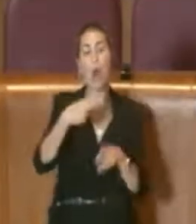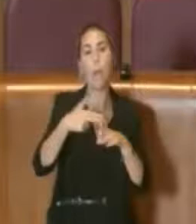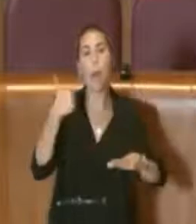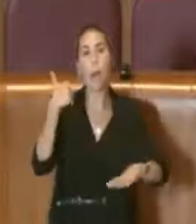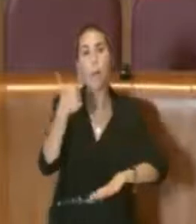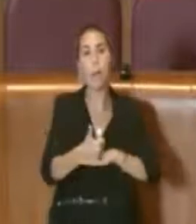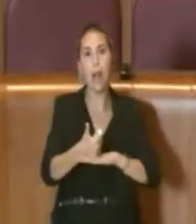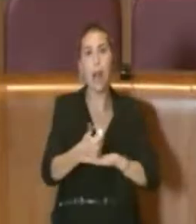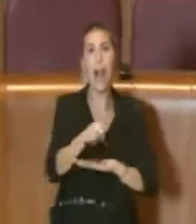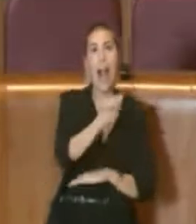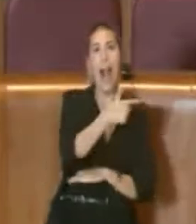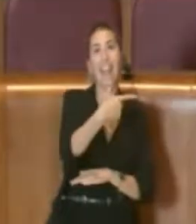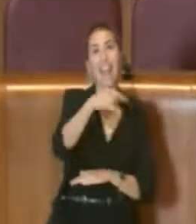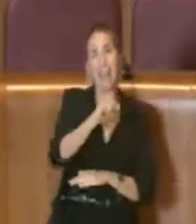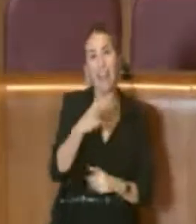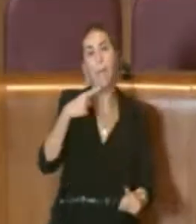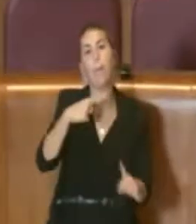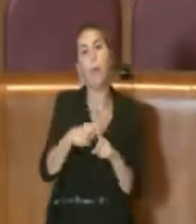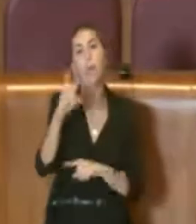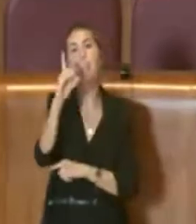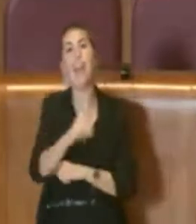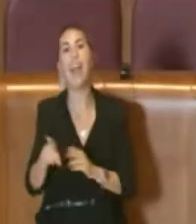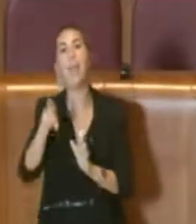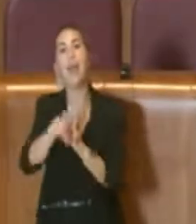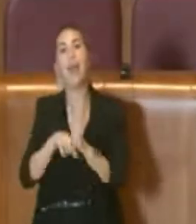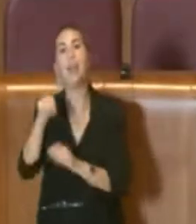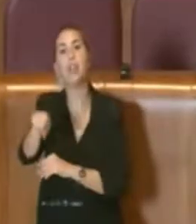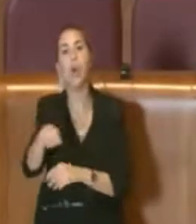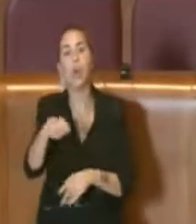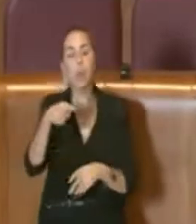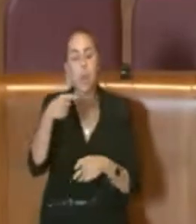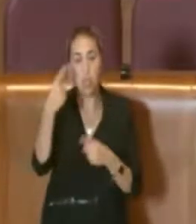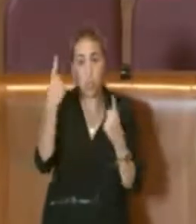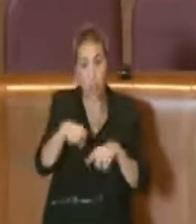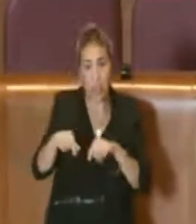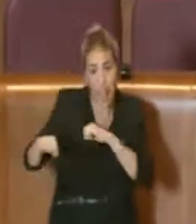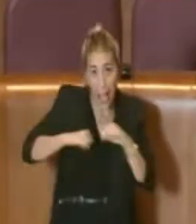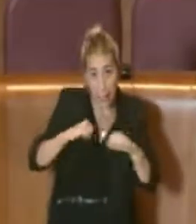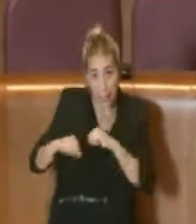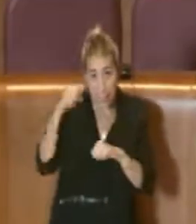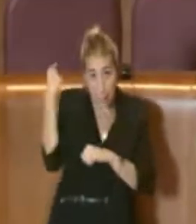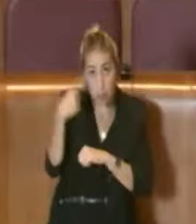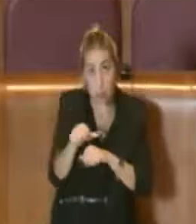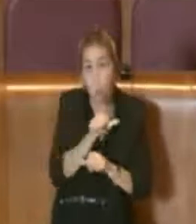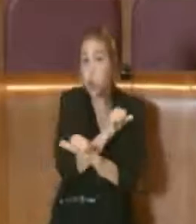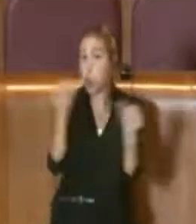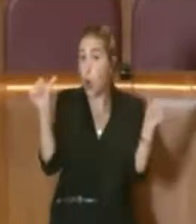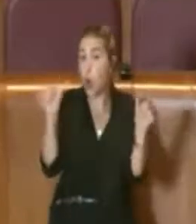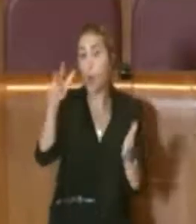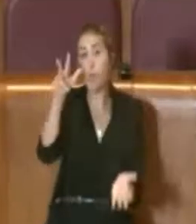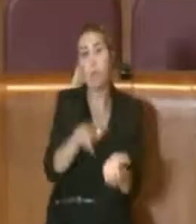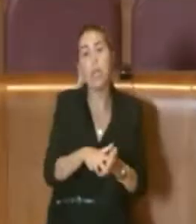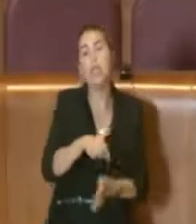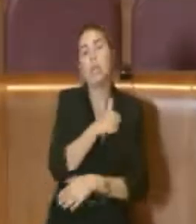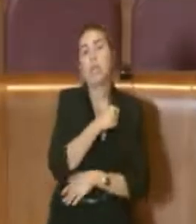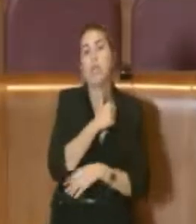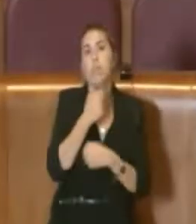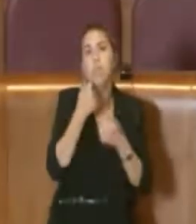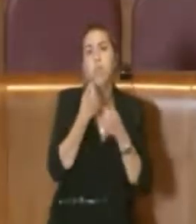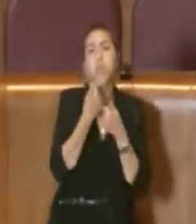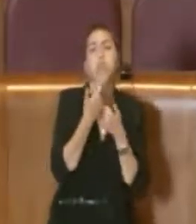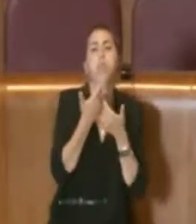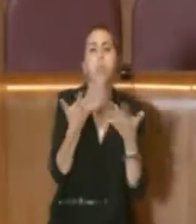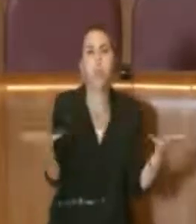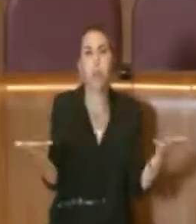Capitale, atti e deliberazioni, vediamo che questa amministrazione, in particolare, anzi questa amministrazione soltanto, ha approvato centinaia e